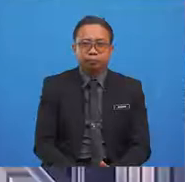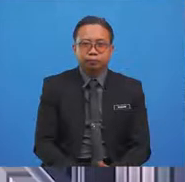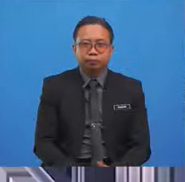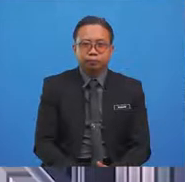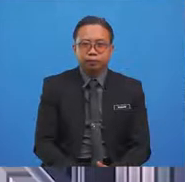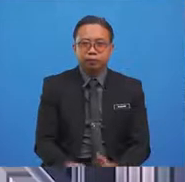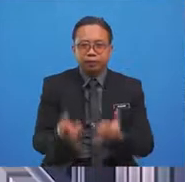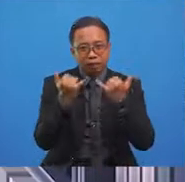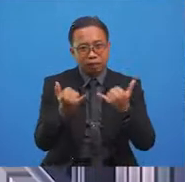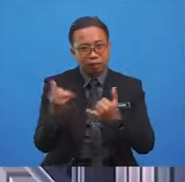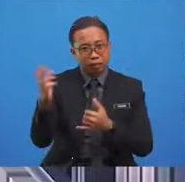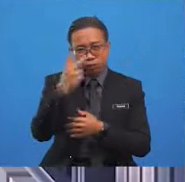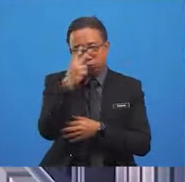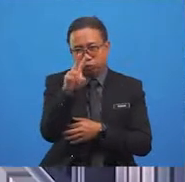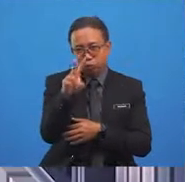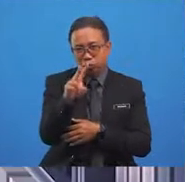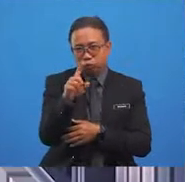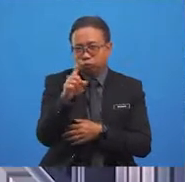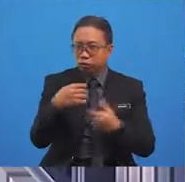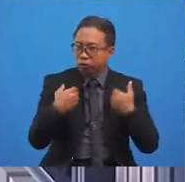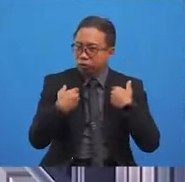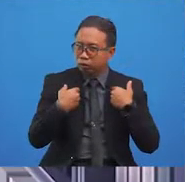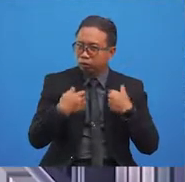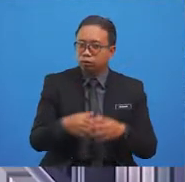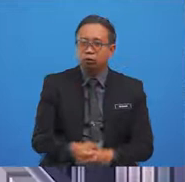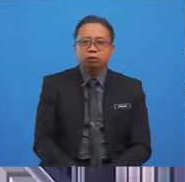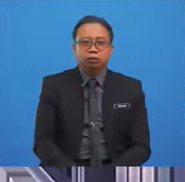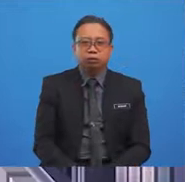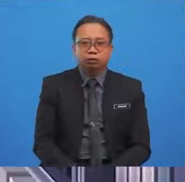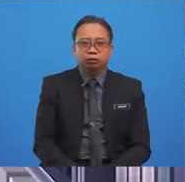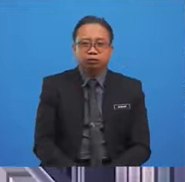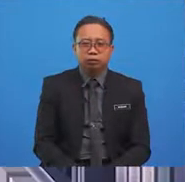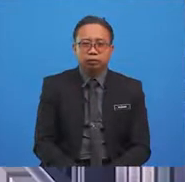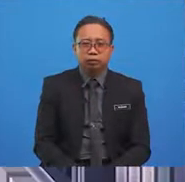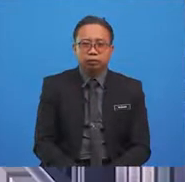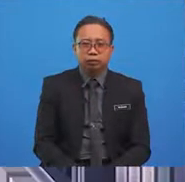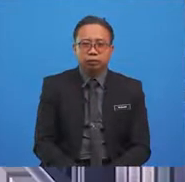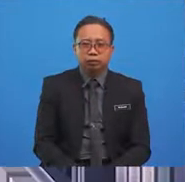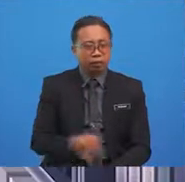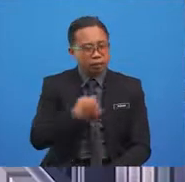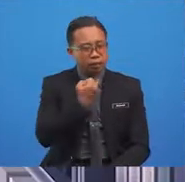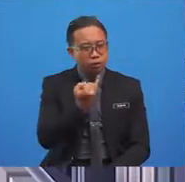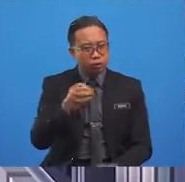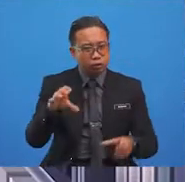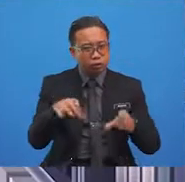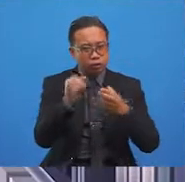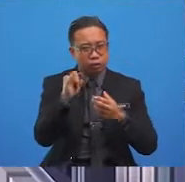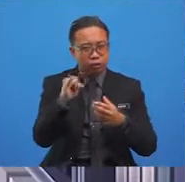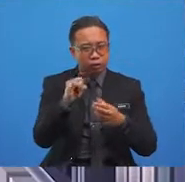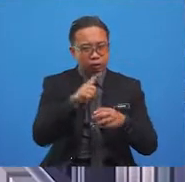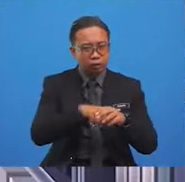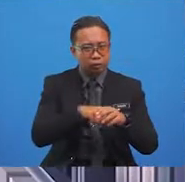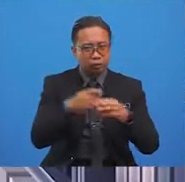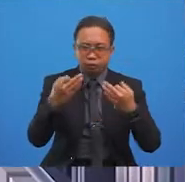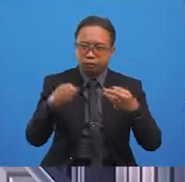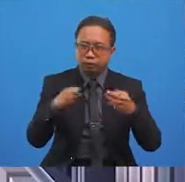Now, let's look at what I have here. There are a few that I enjoy doing when I am